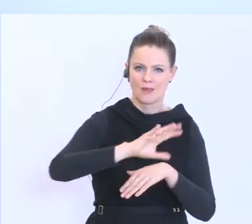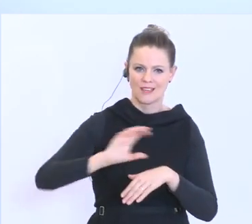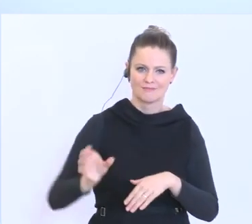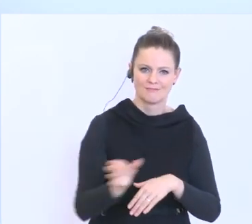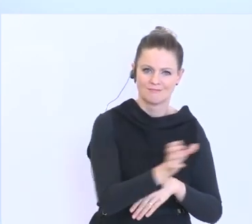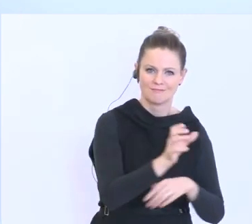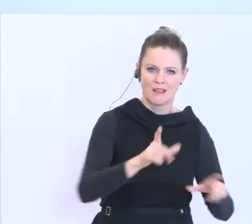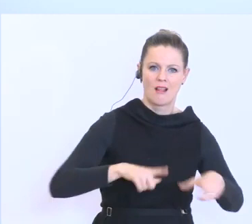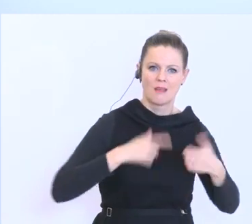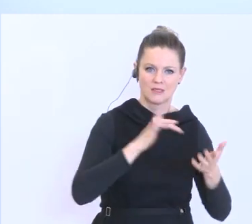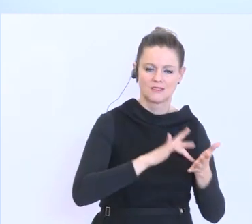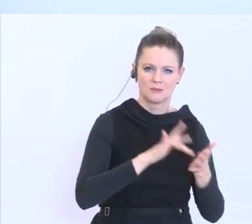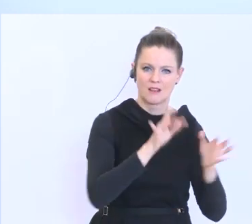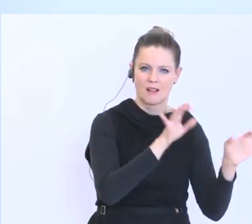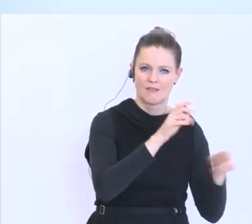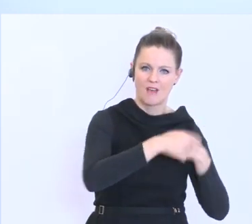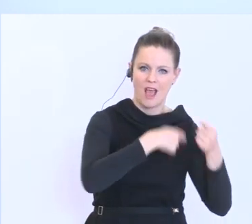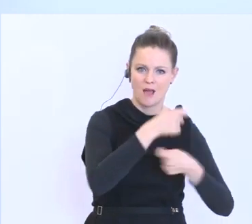Lebensmittelverarbeitung vermitteln können.